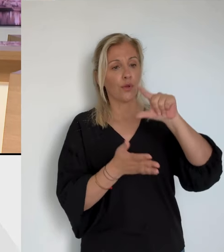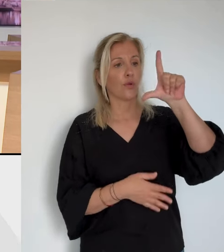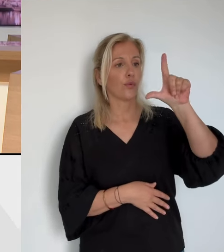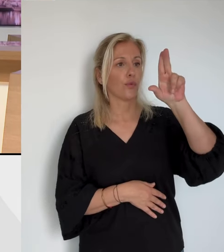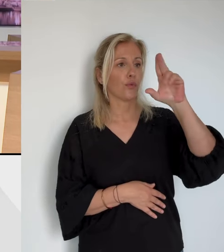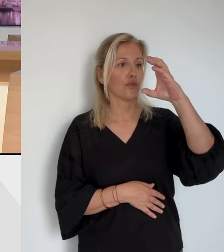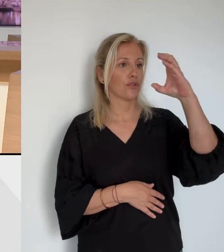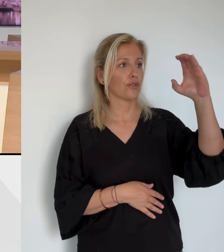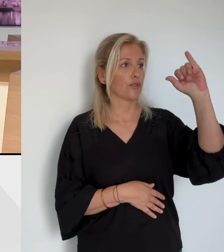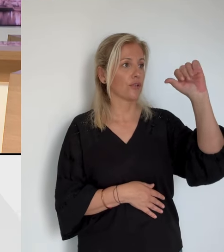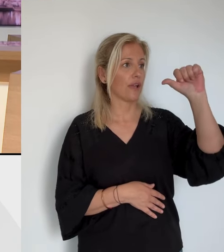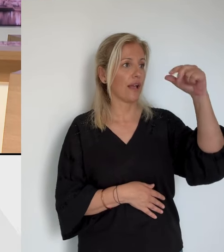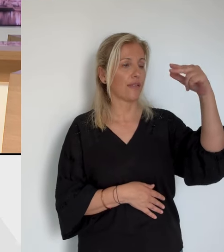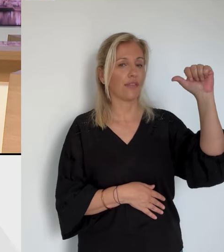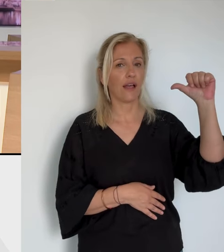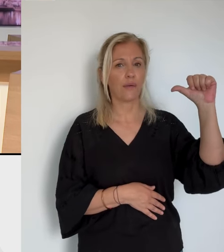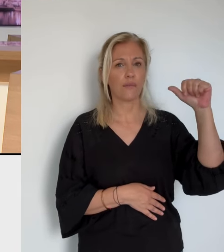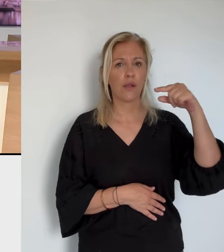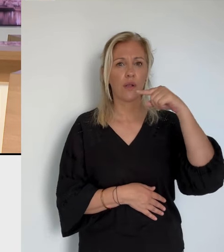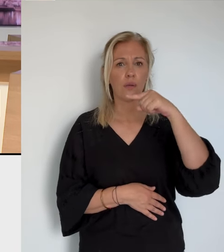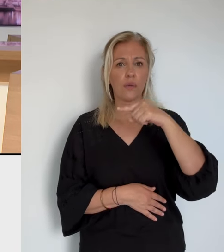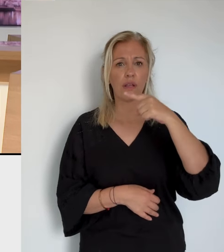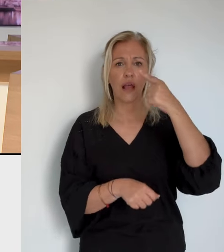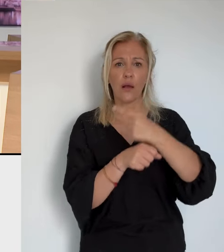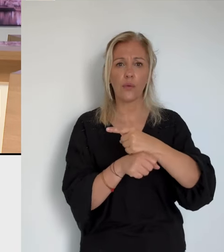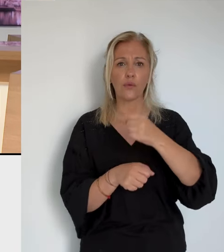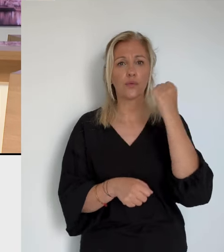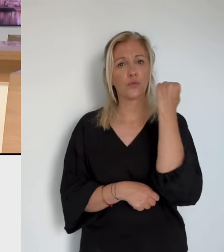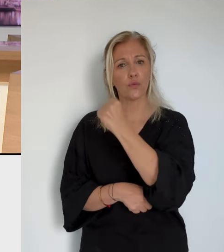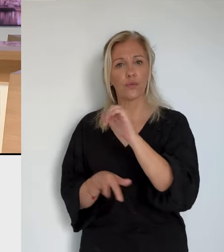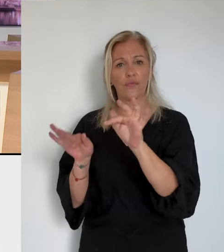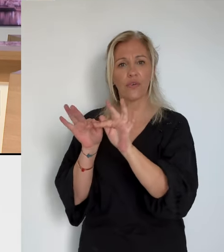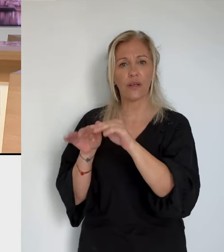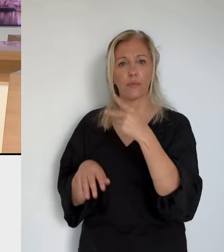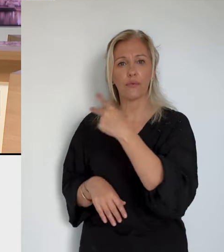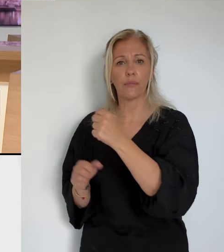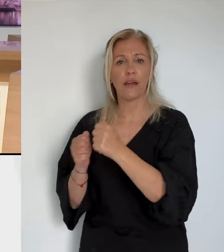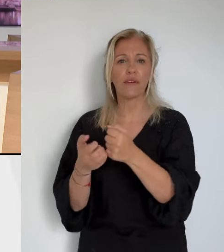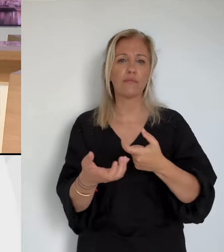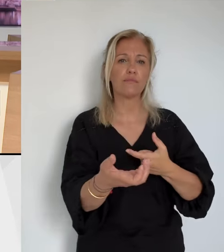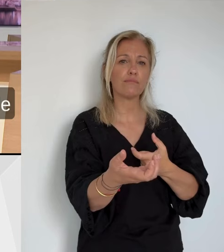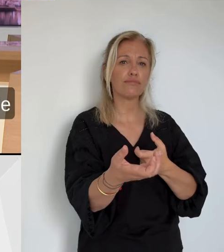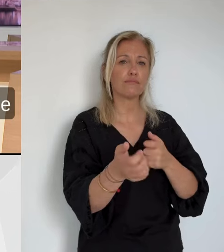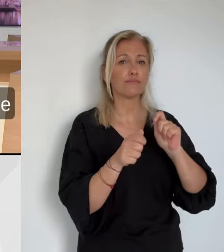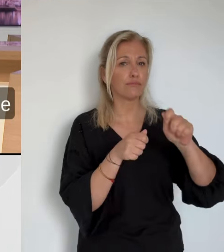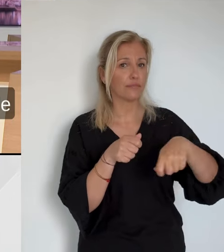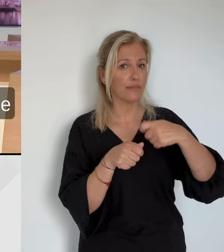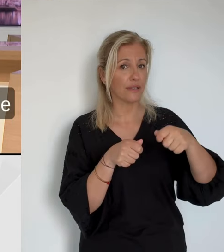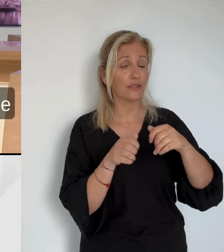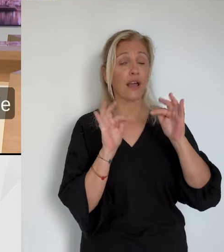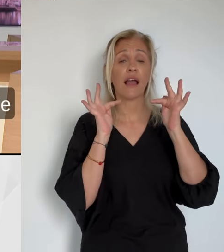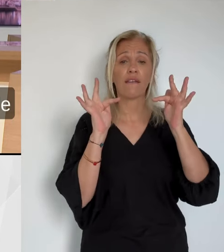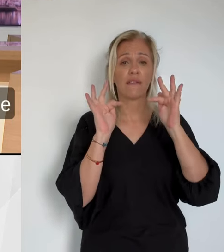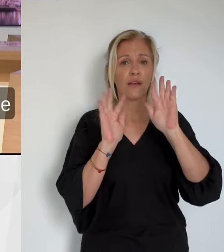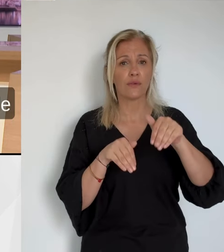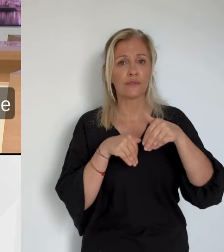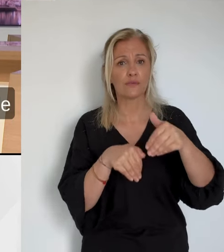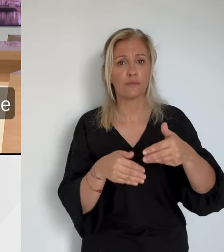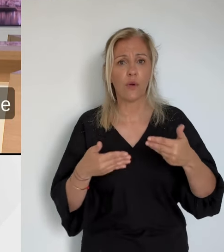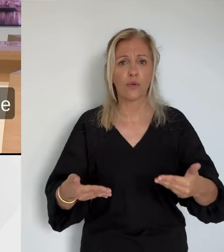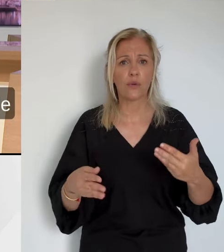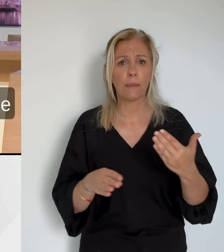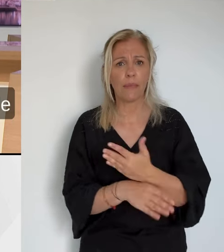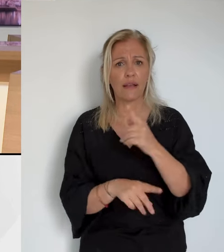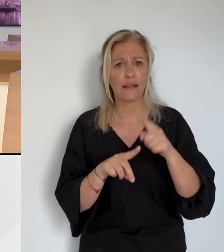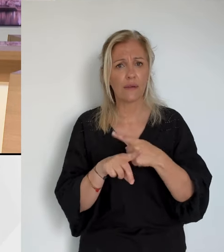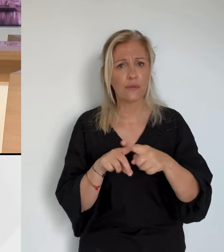2022 à Loutchane, se poursuit. Une journée qui a commencé de façon peu commune avec le transport de la cour sur les lieux, suivi de l'interrogatoire